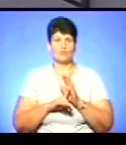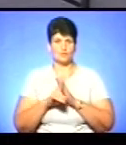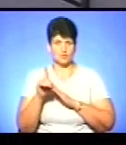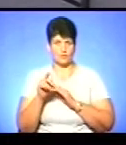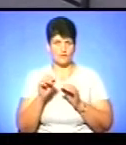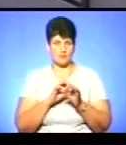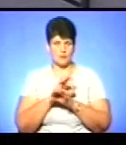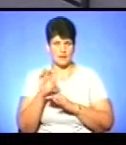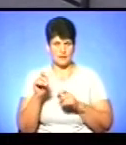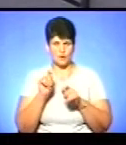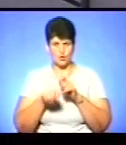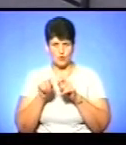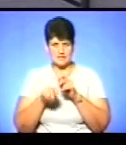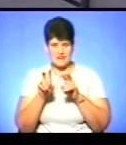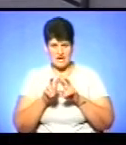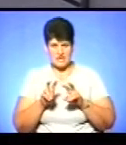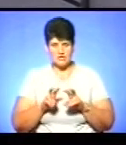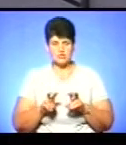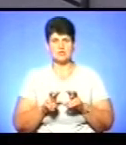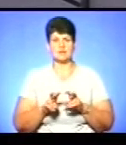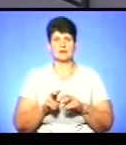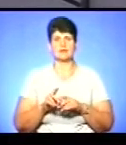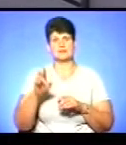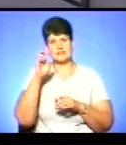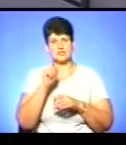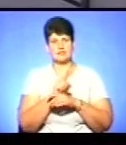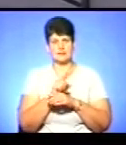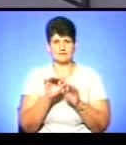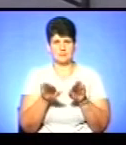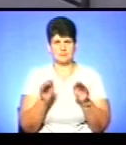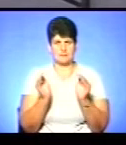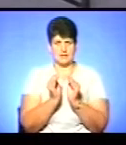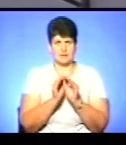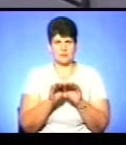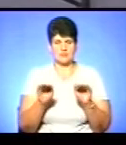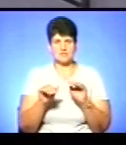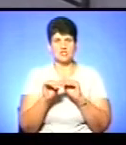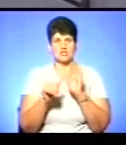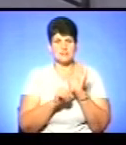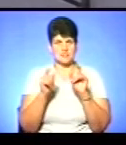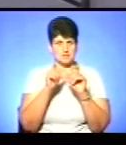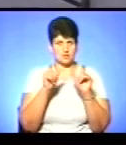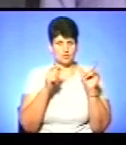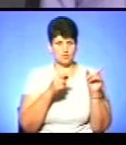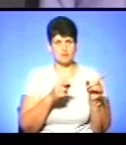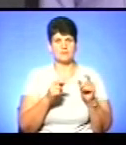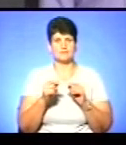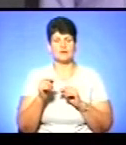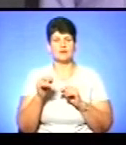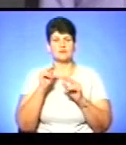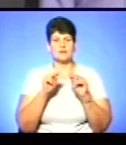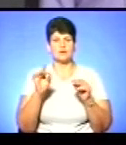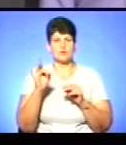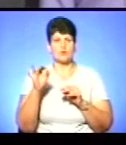дослідження впровадження держстандарту на локальному рівні. Це 16-та школа, вчитель Роговська Лілія